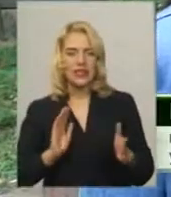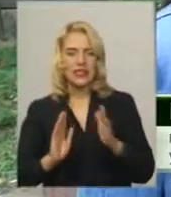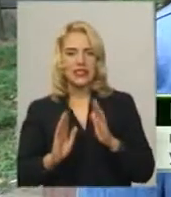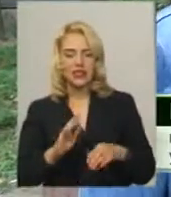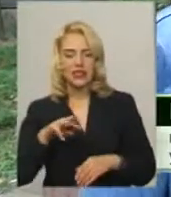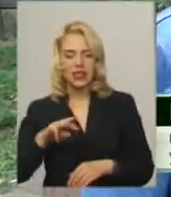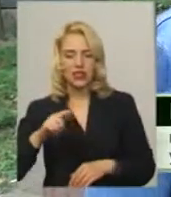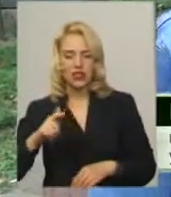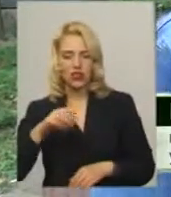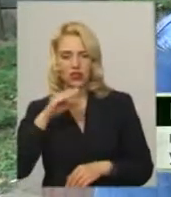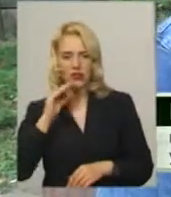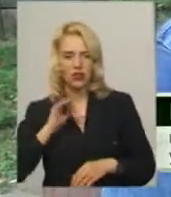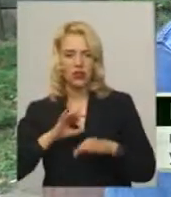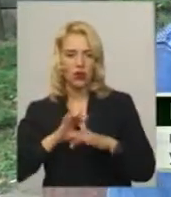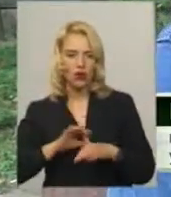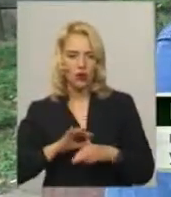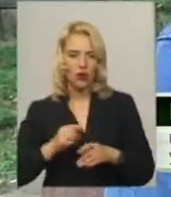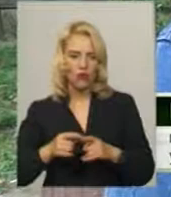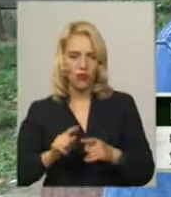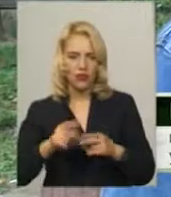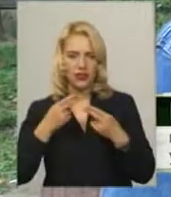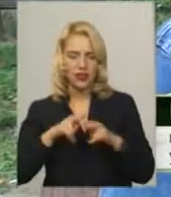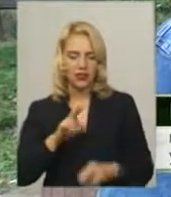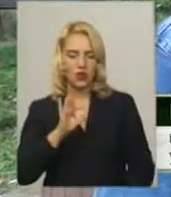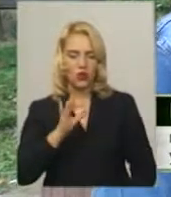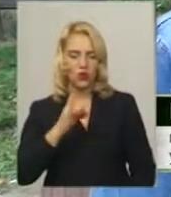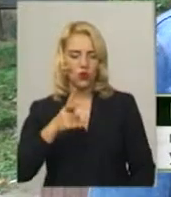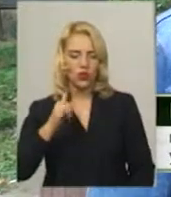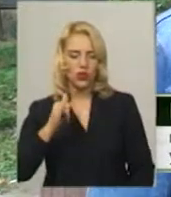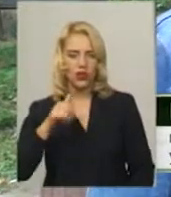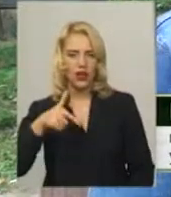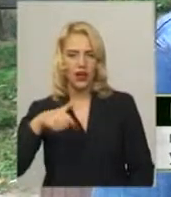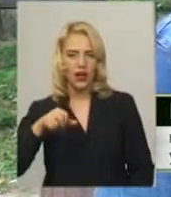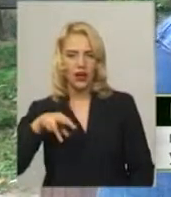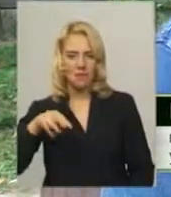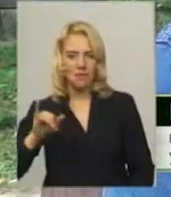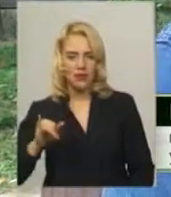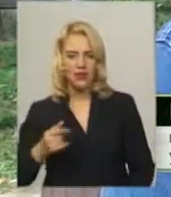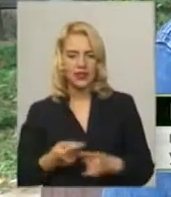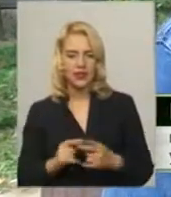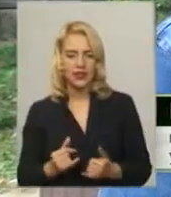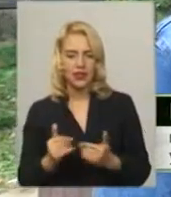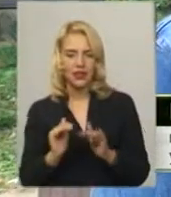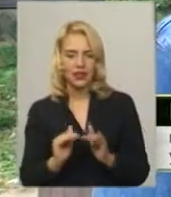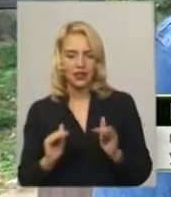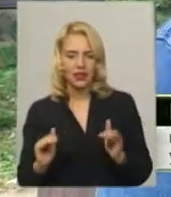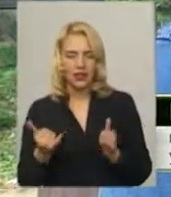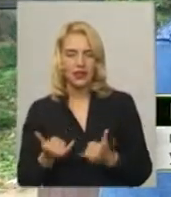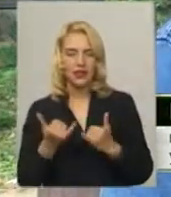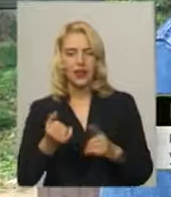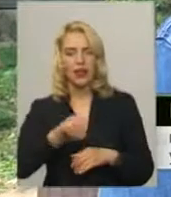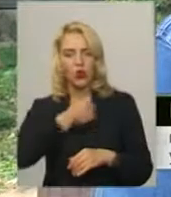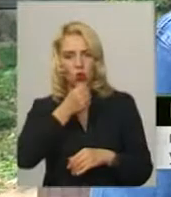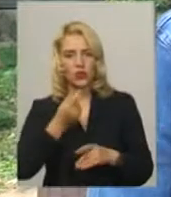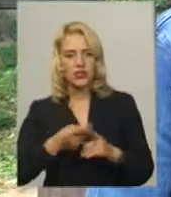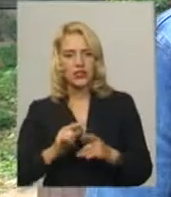проводили майстер-клас саморобки у техніці оригами. Чому саме техніка оригами? Тому що для дітей, так і для дорослих це